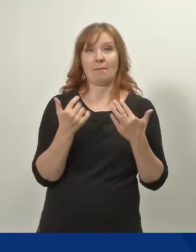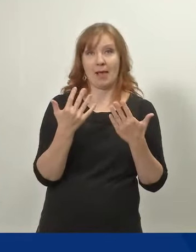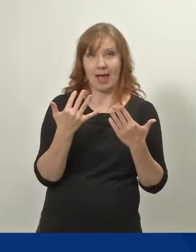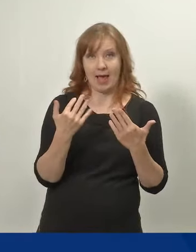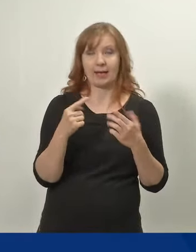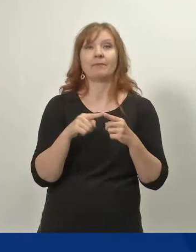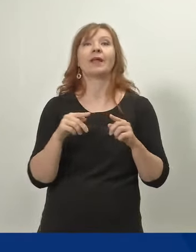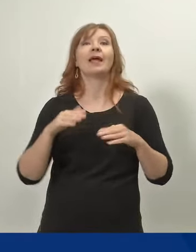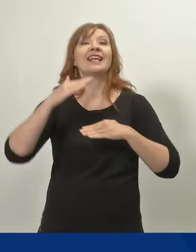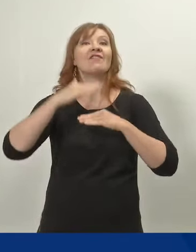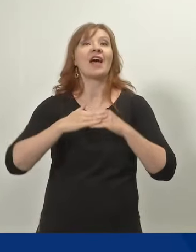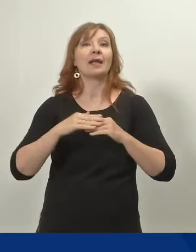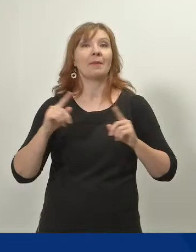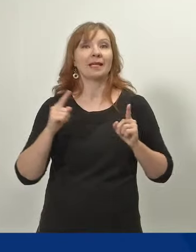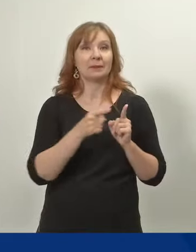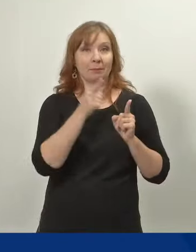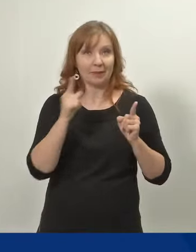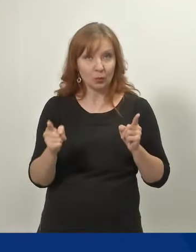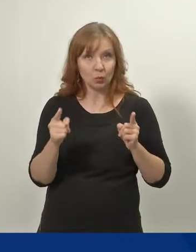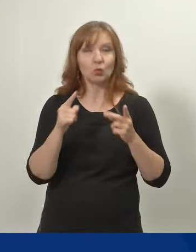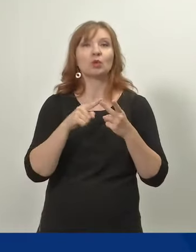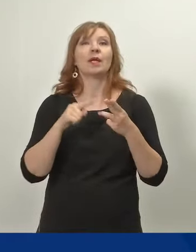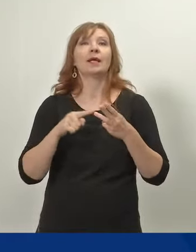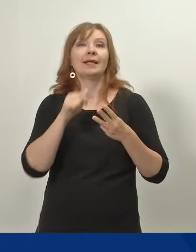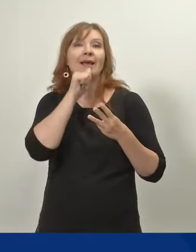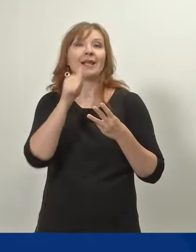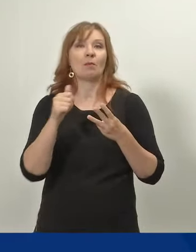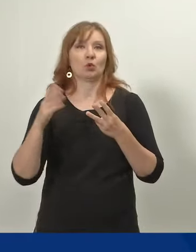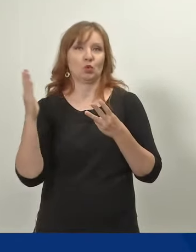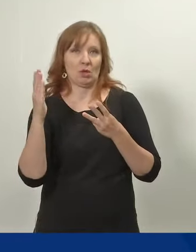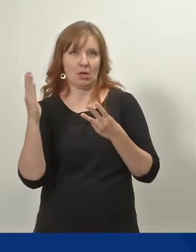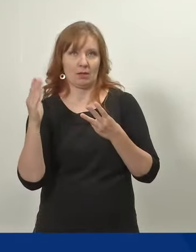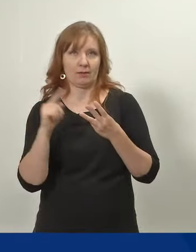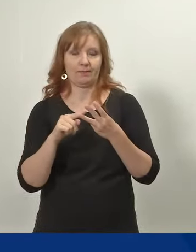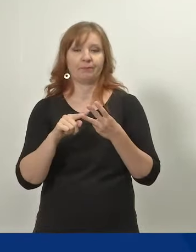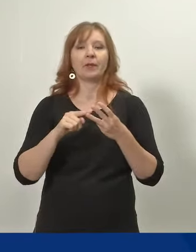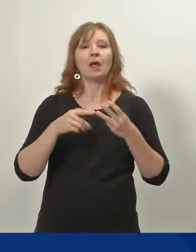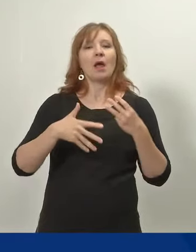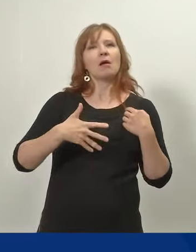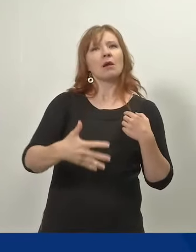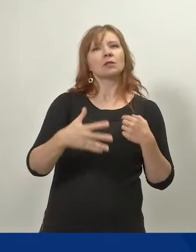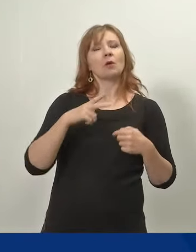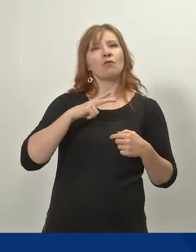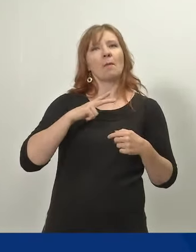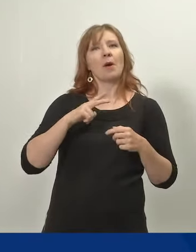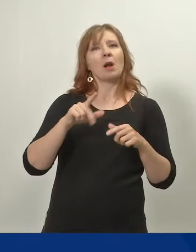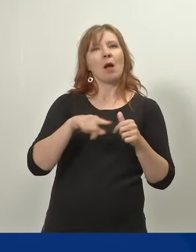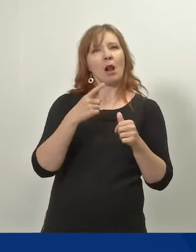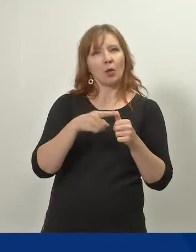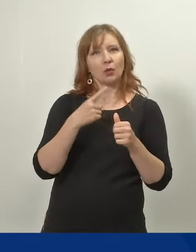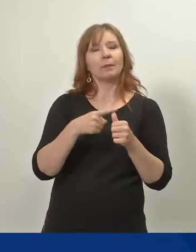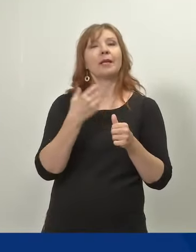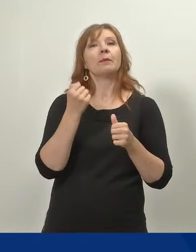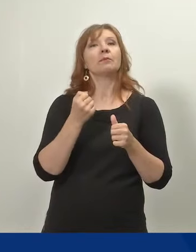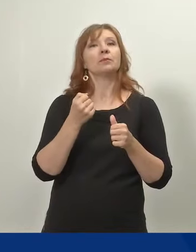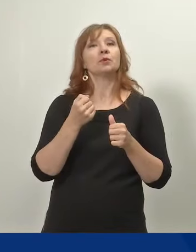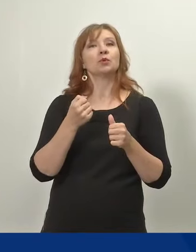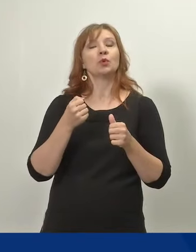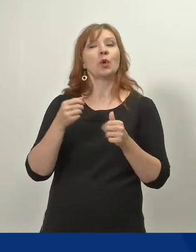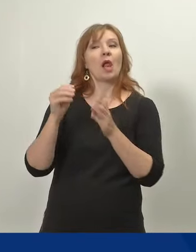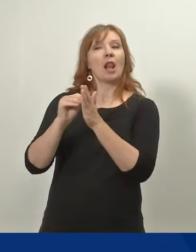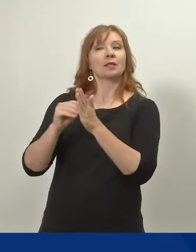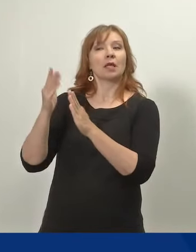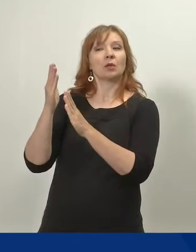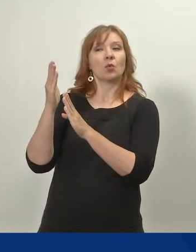vähimmäispituus sekä ilmoitusajat. Raskausvapaan aloittaminen on mahdollista myöhemmin kuin 30 päivää ennen